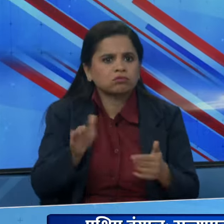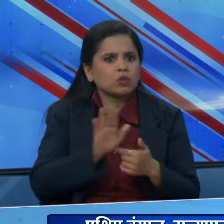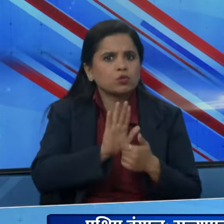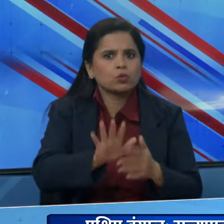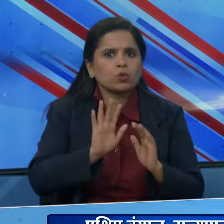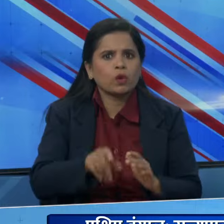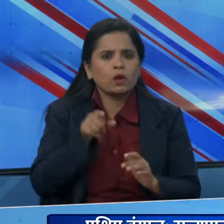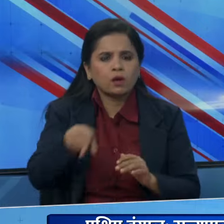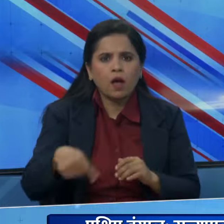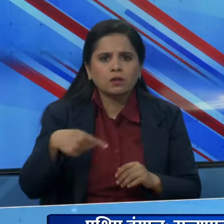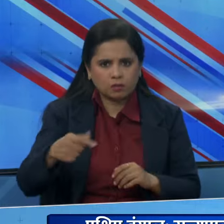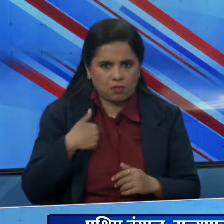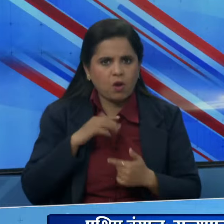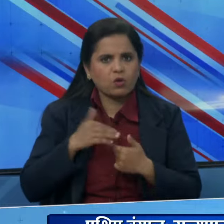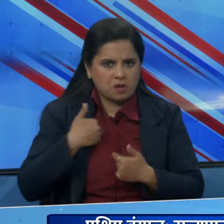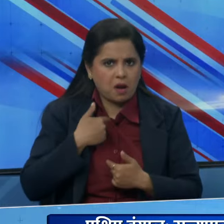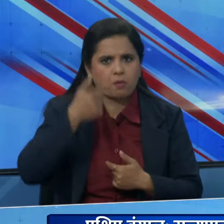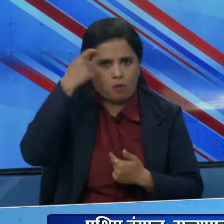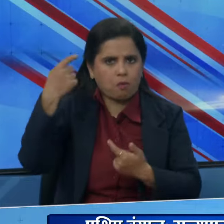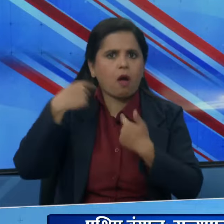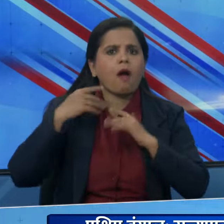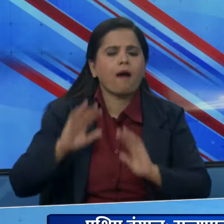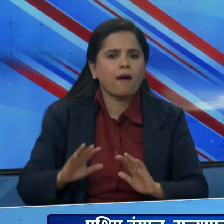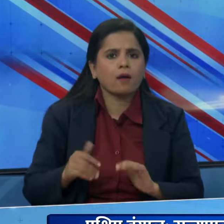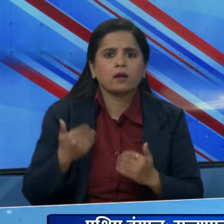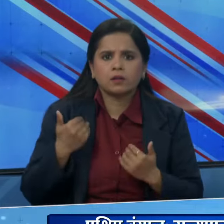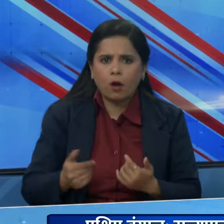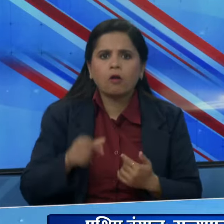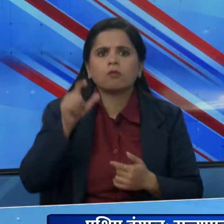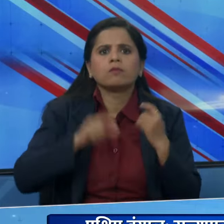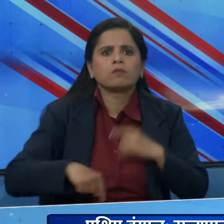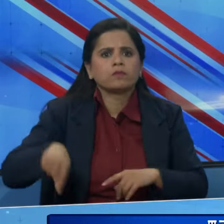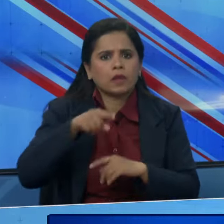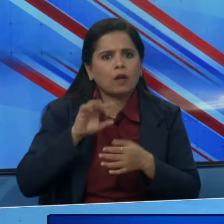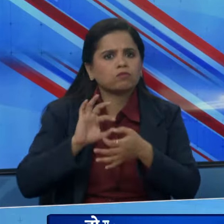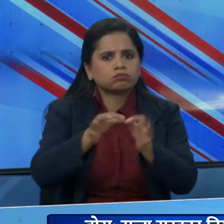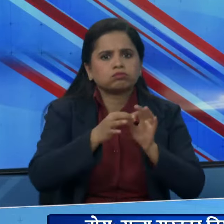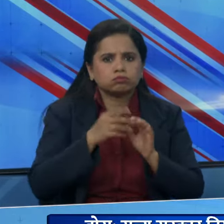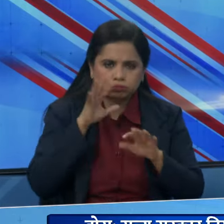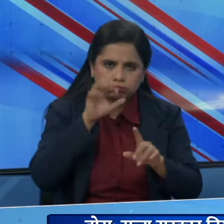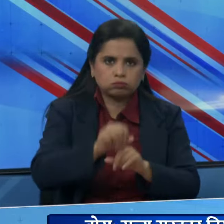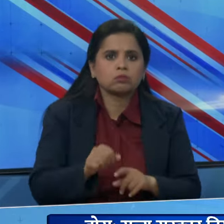असकीत शेख शेख जिए जाएका।